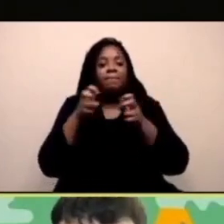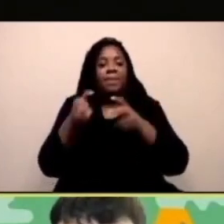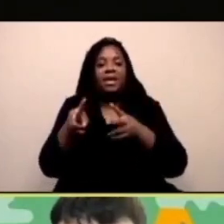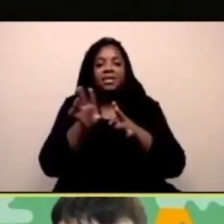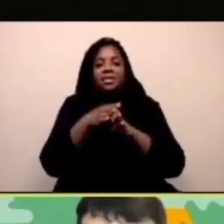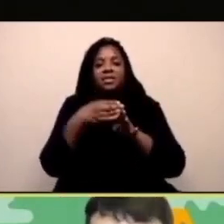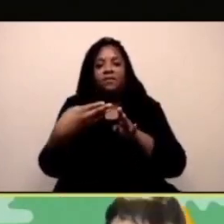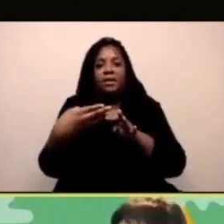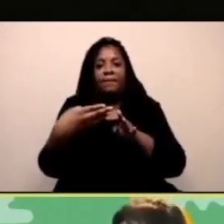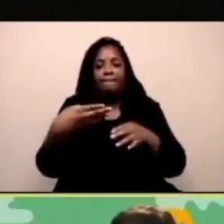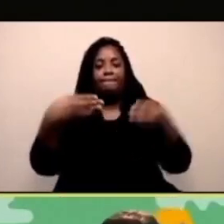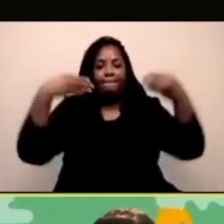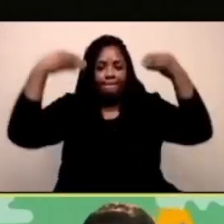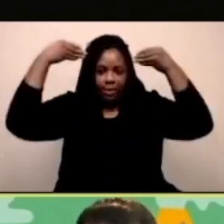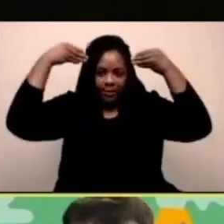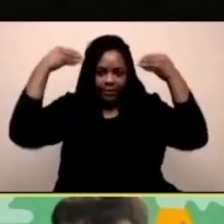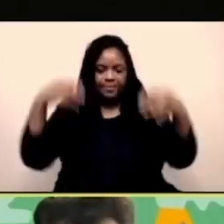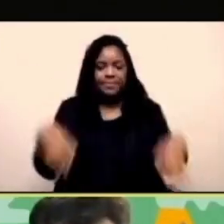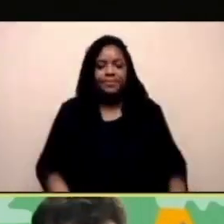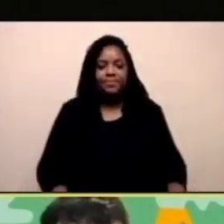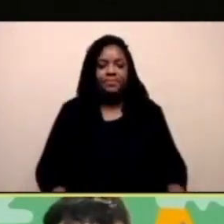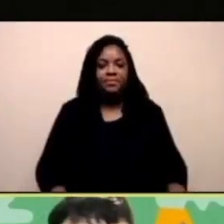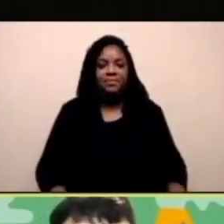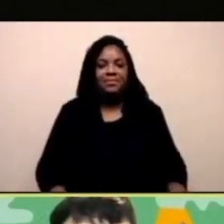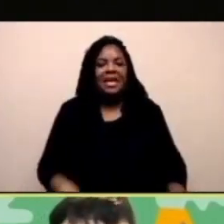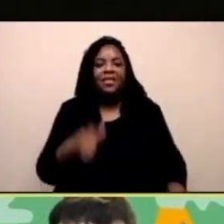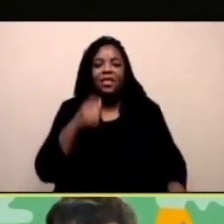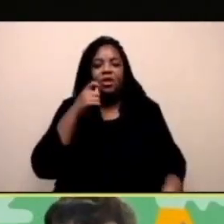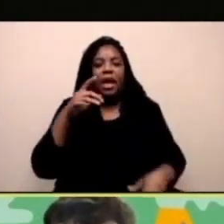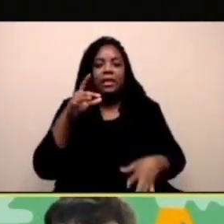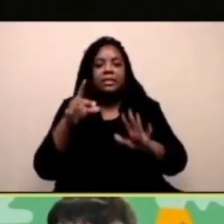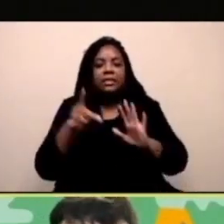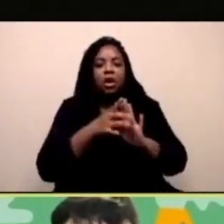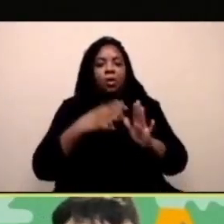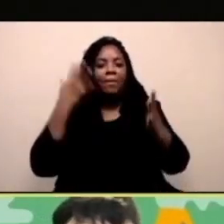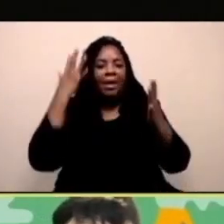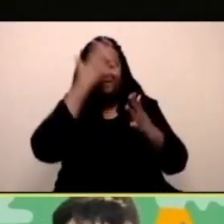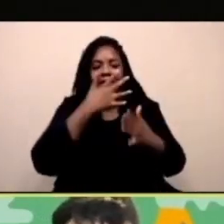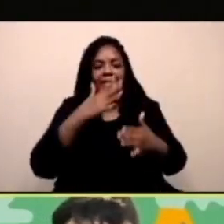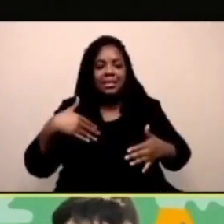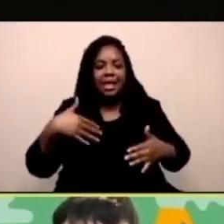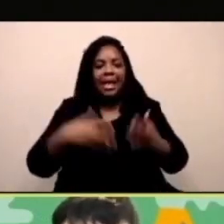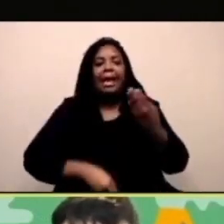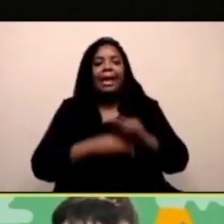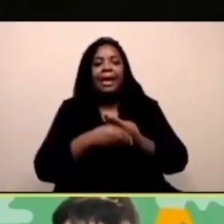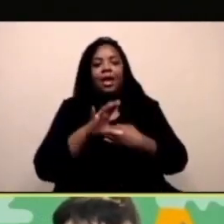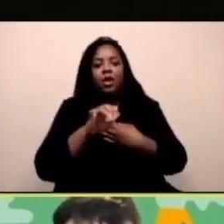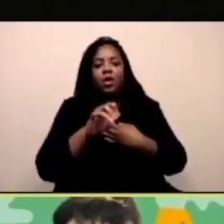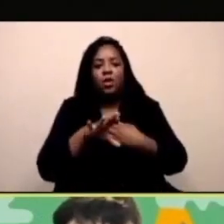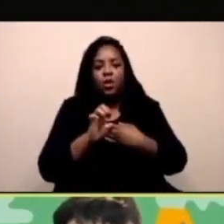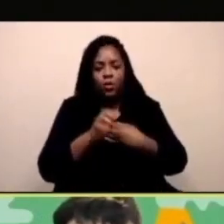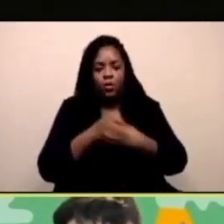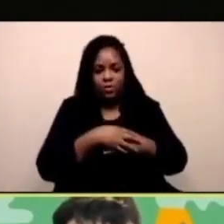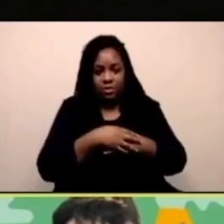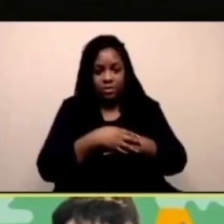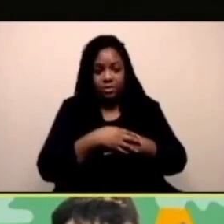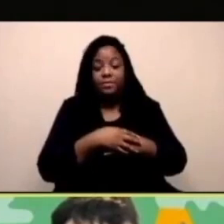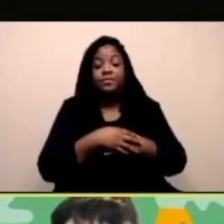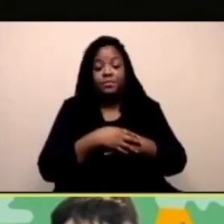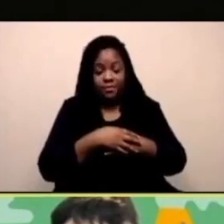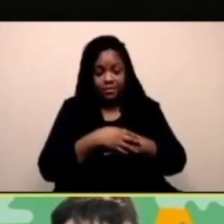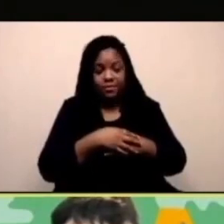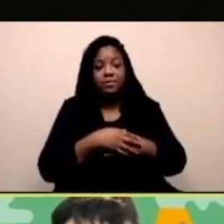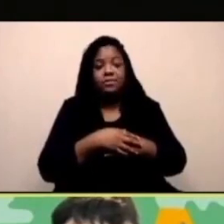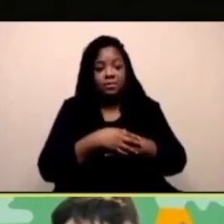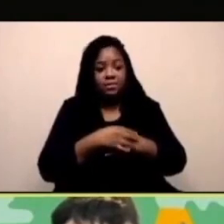Farò il trucco di copiare, appiccicare e girarlo. Adesso ho due orecchie, ma non sono